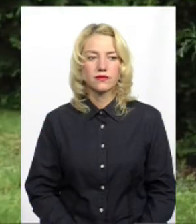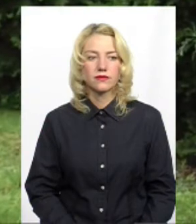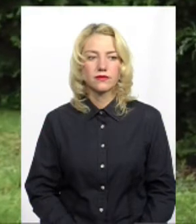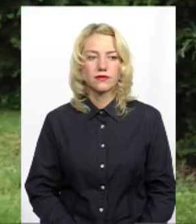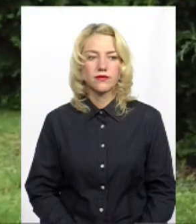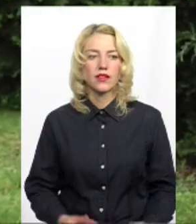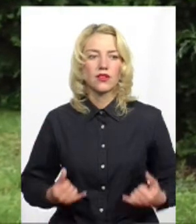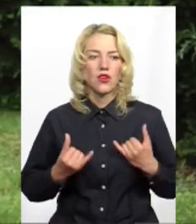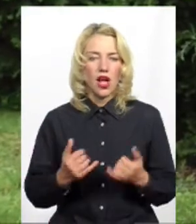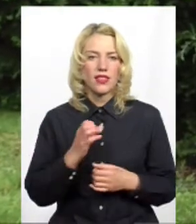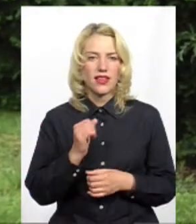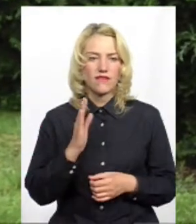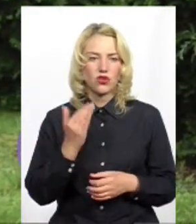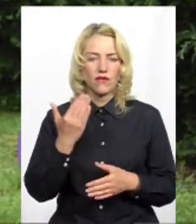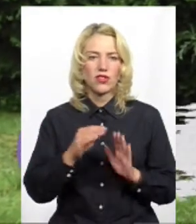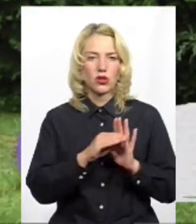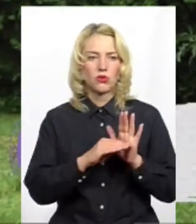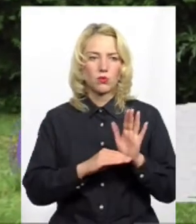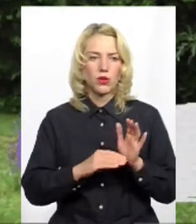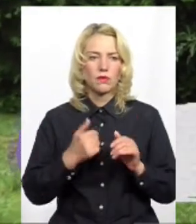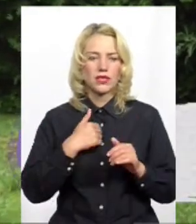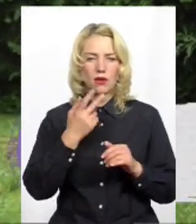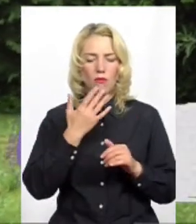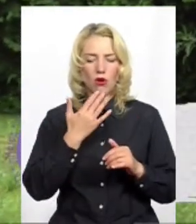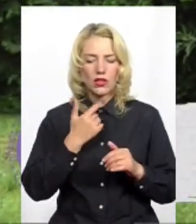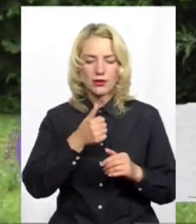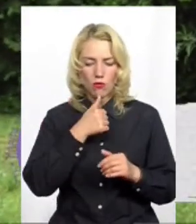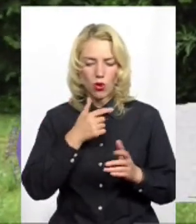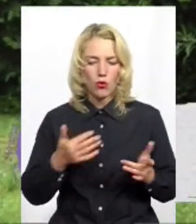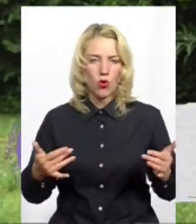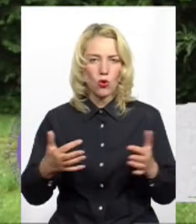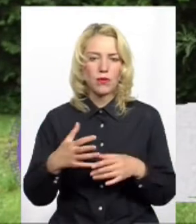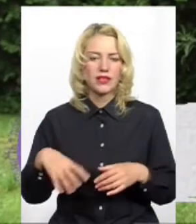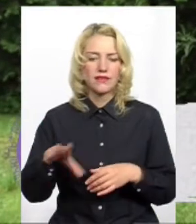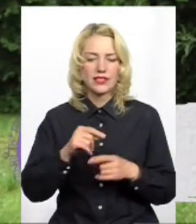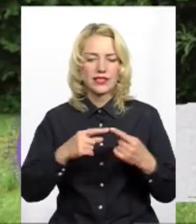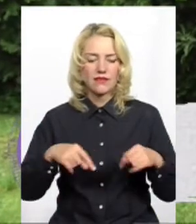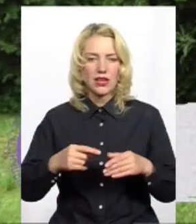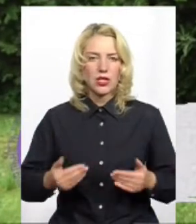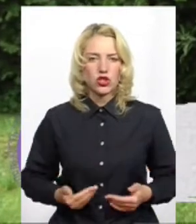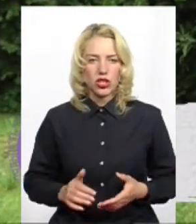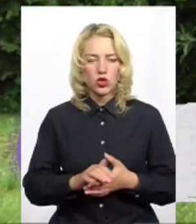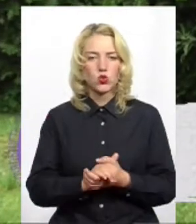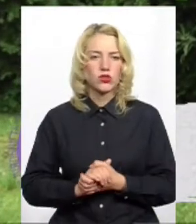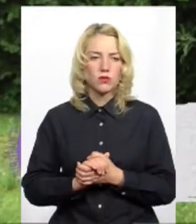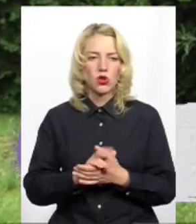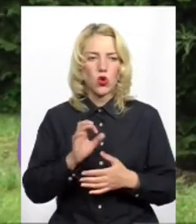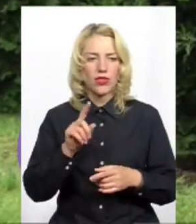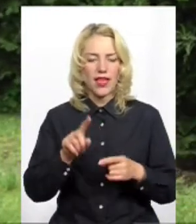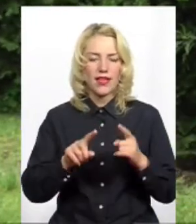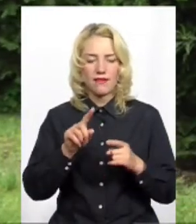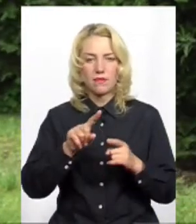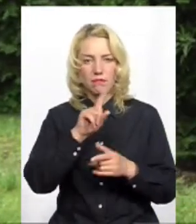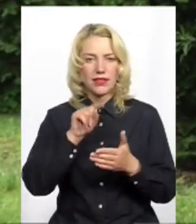Шановний Андрій Вікторович, у вашій програмі ви спробували охопити майже всі сфери життя суспільства. Проте, деякі тези викликають запитання.